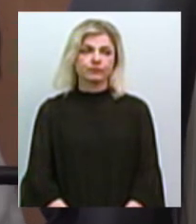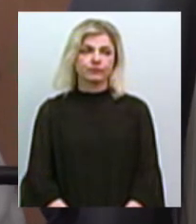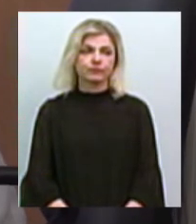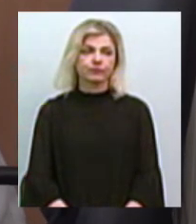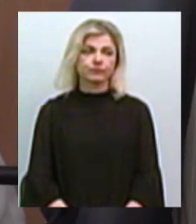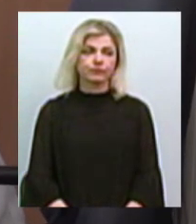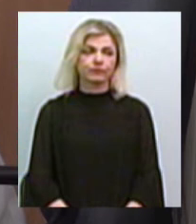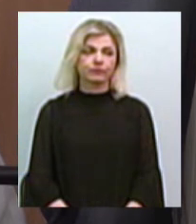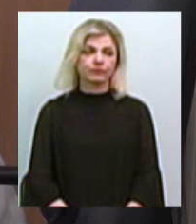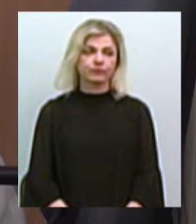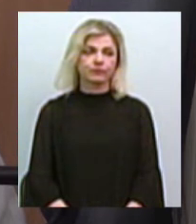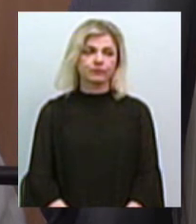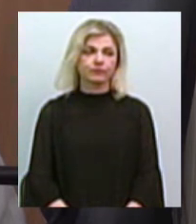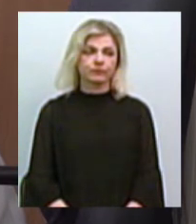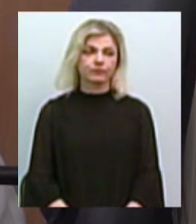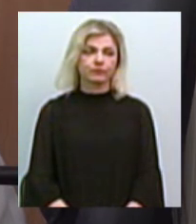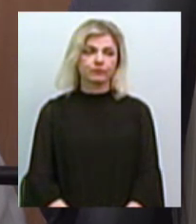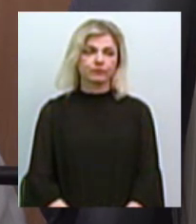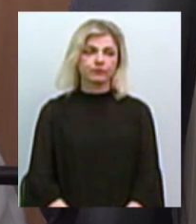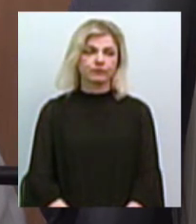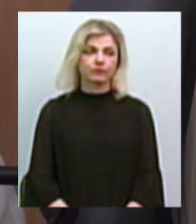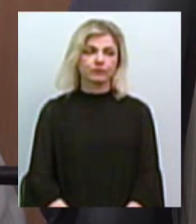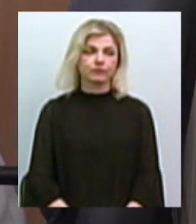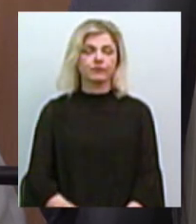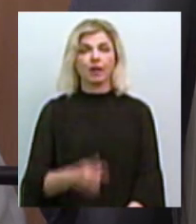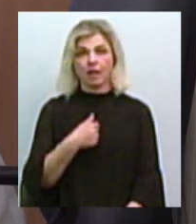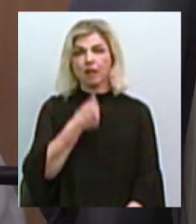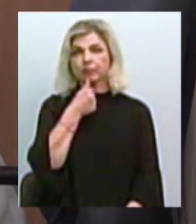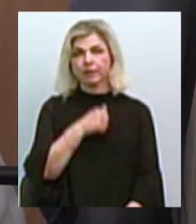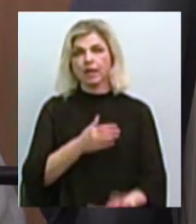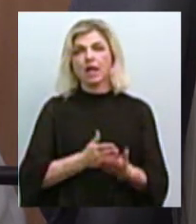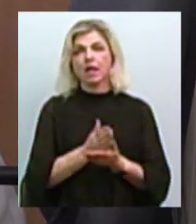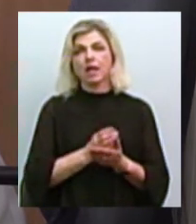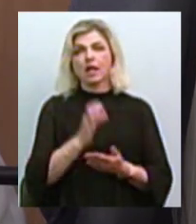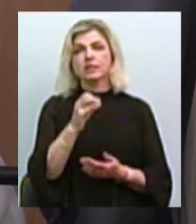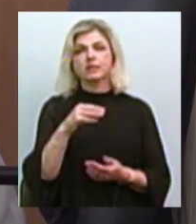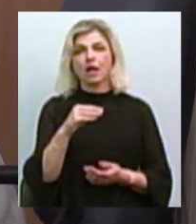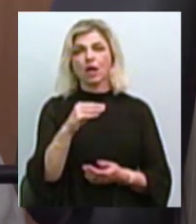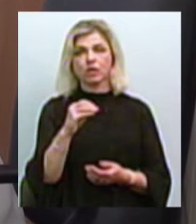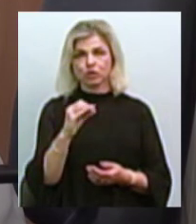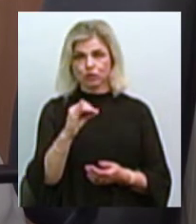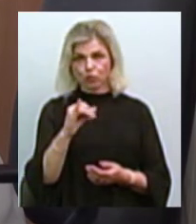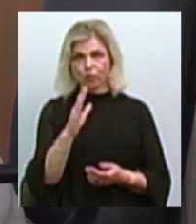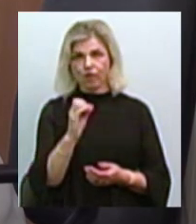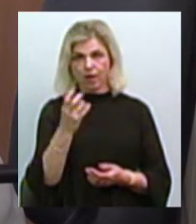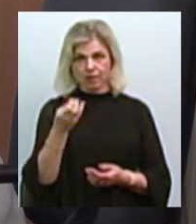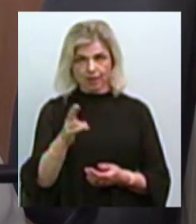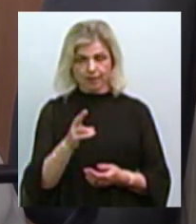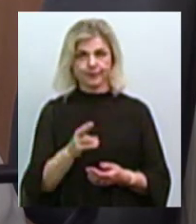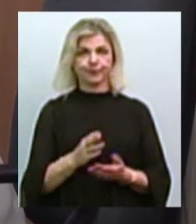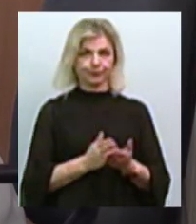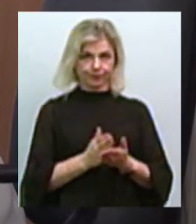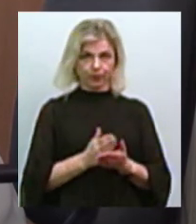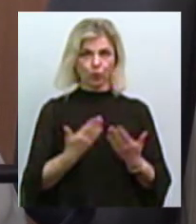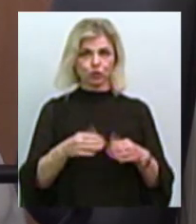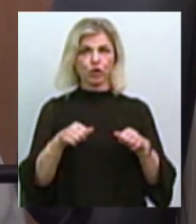Як пройшло стажування? Стажування пройшло успішно, я працевлаштовуюся. Уже прийнято рішення? Так, прийнято